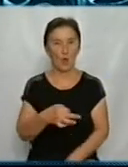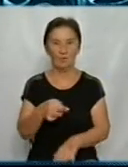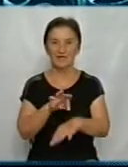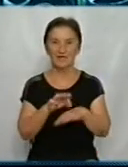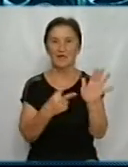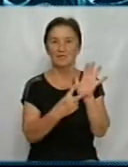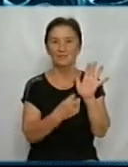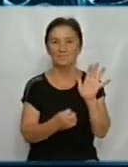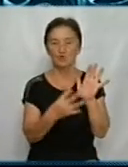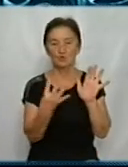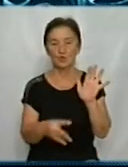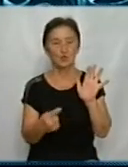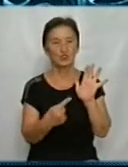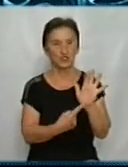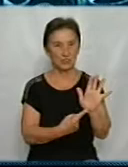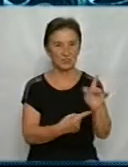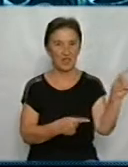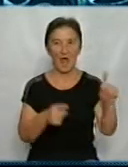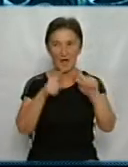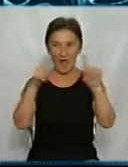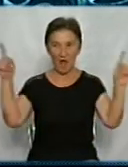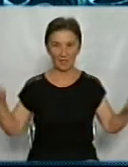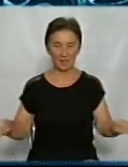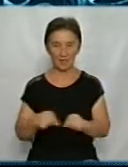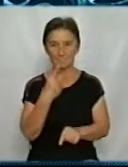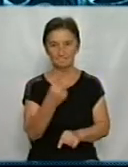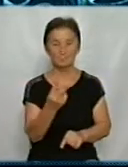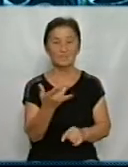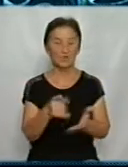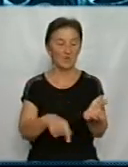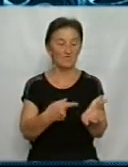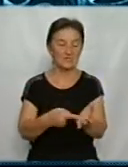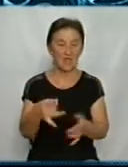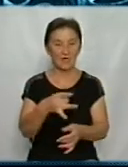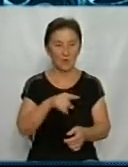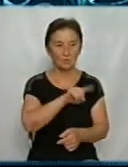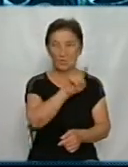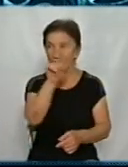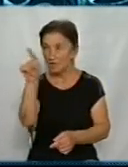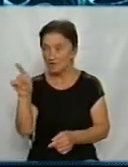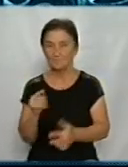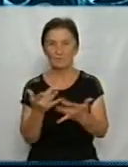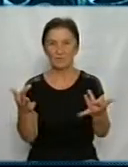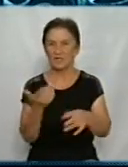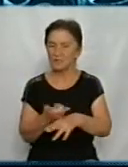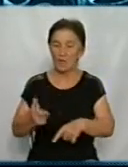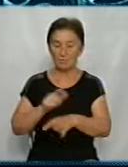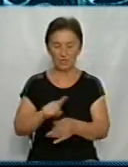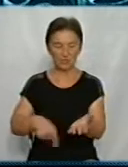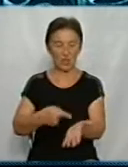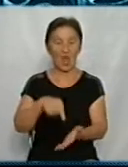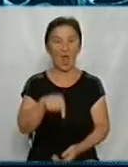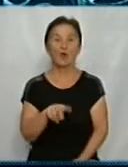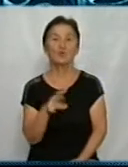746 людей. На цій карті ви бачите, скільки інфікованих у містах та районах області. Найбільше в Кропивницькому –